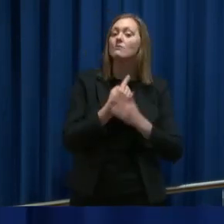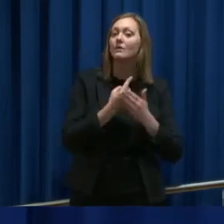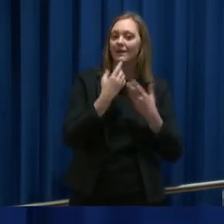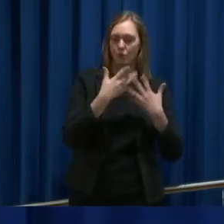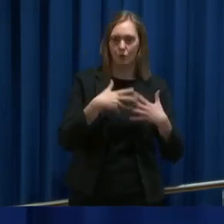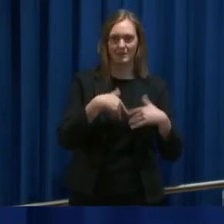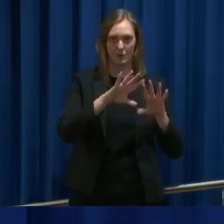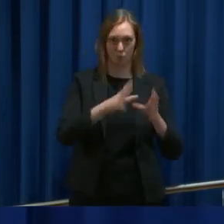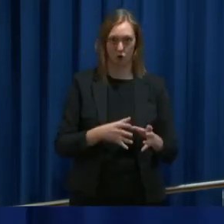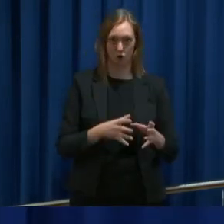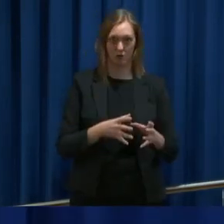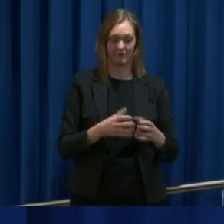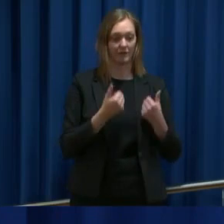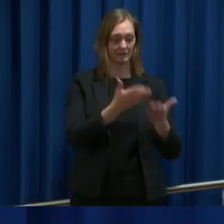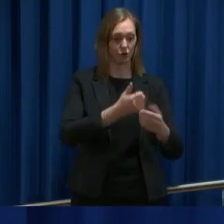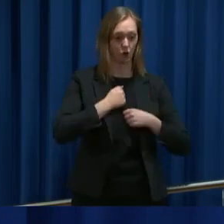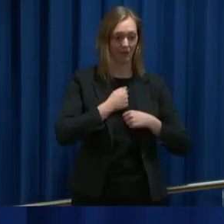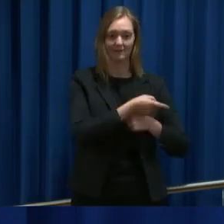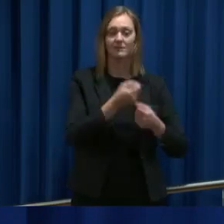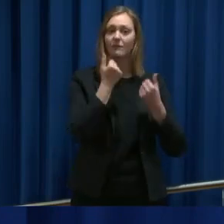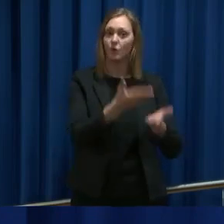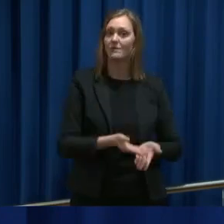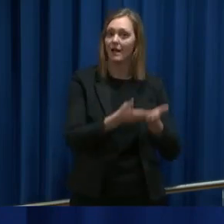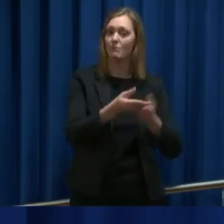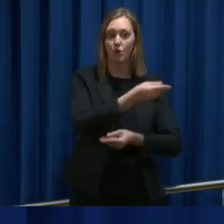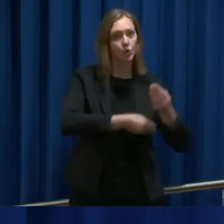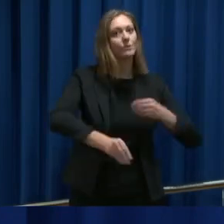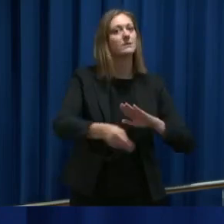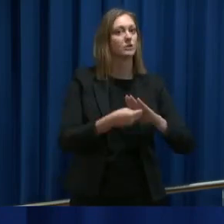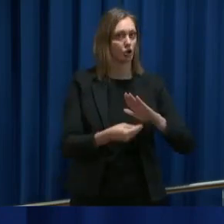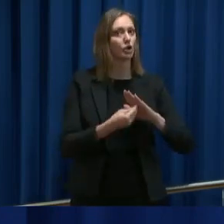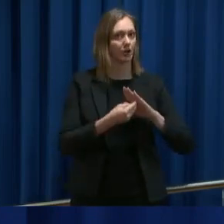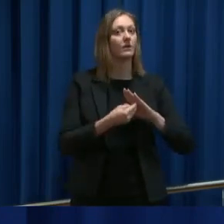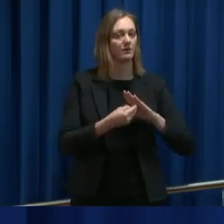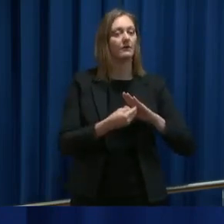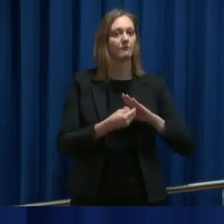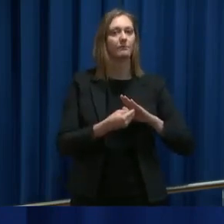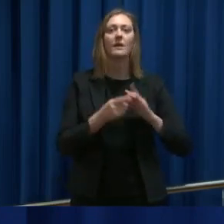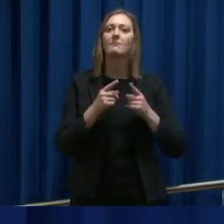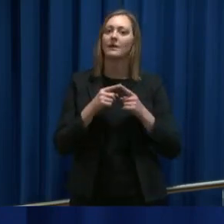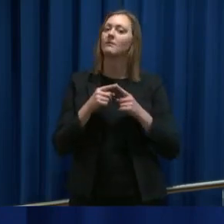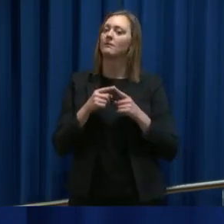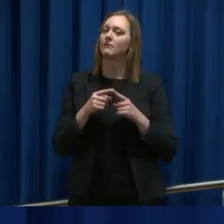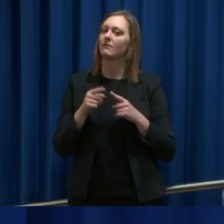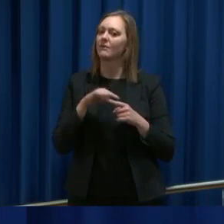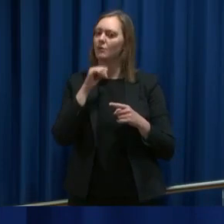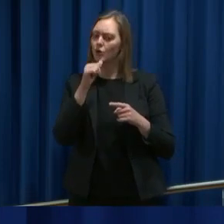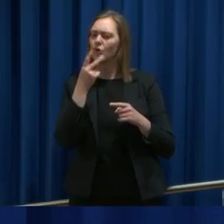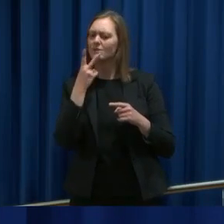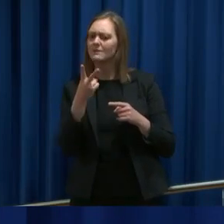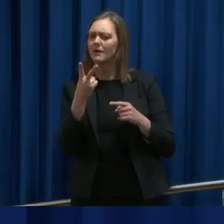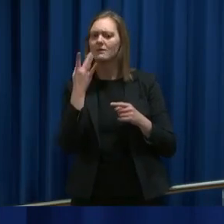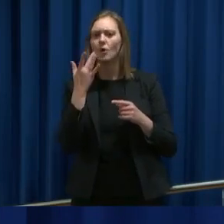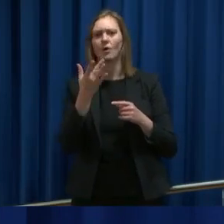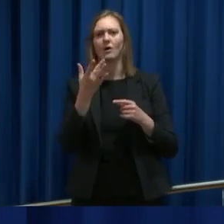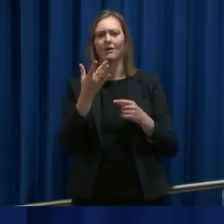produsere dette utstyret i Norge både skal få all hjelp, all økonomisk støtte for å gjøre det. Og så er jo det noe av det som vi må ta tak i når vi